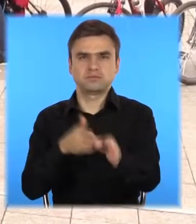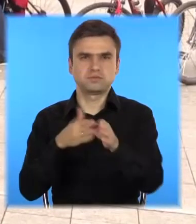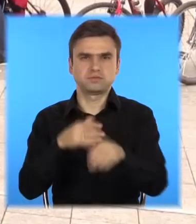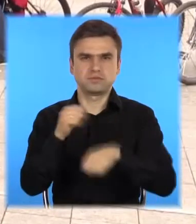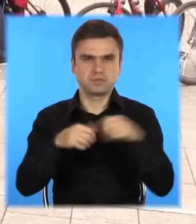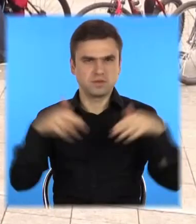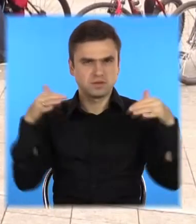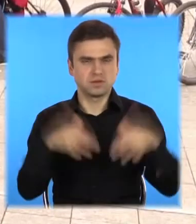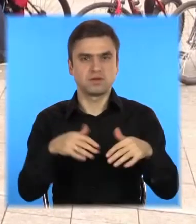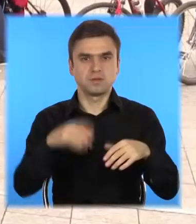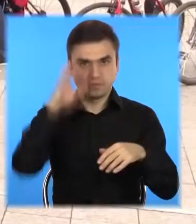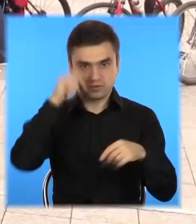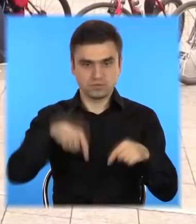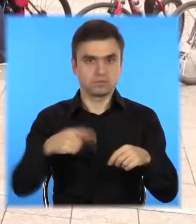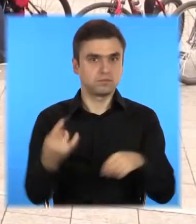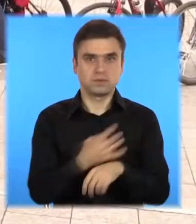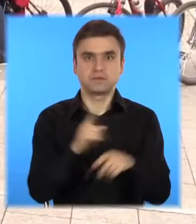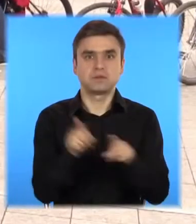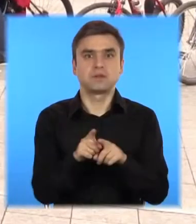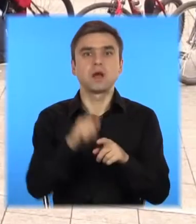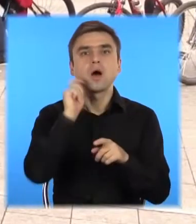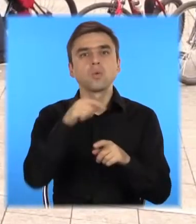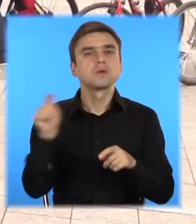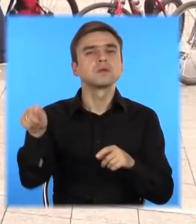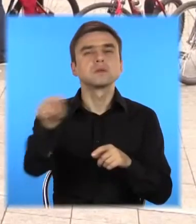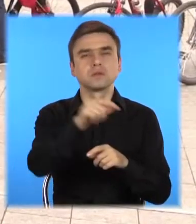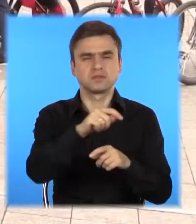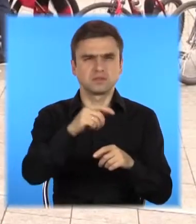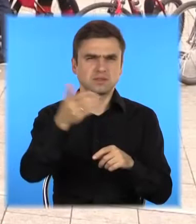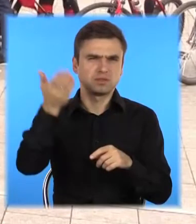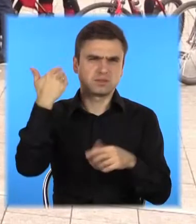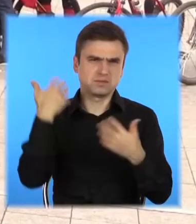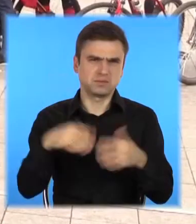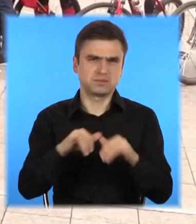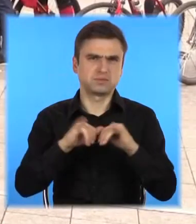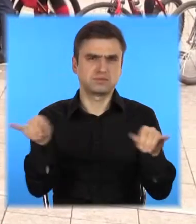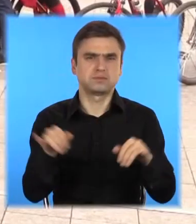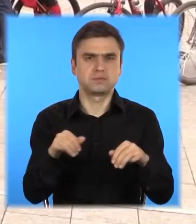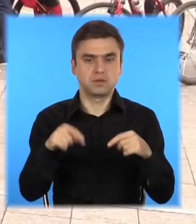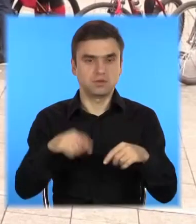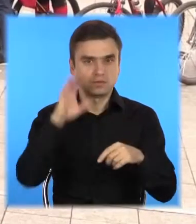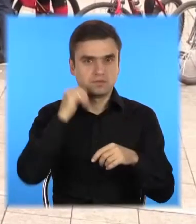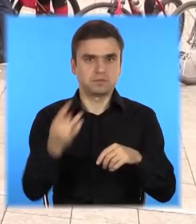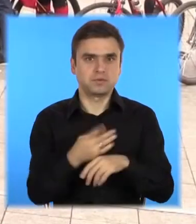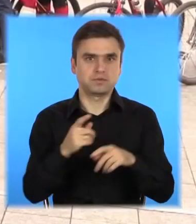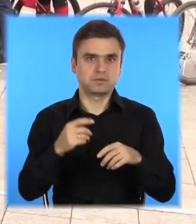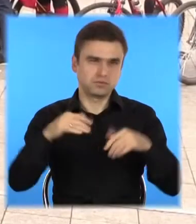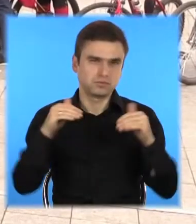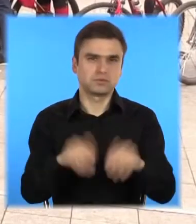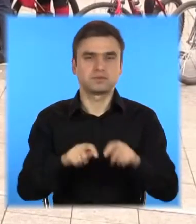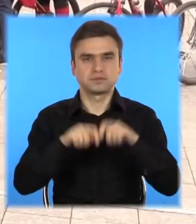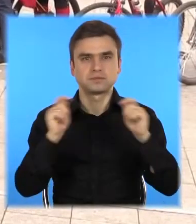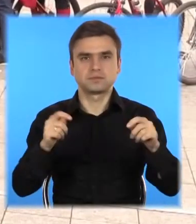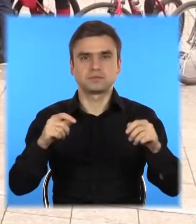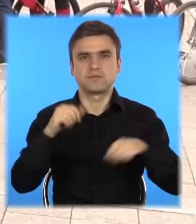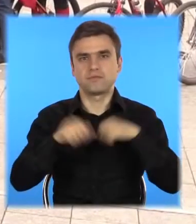Усій Україні це вже досить давно практикується, але в Кривому Розі ми вирішили вперше зробити таке. І